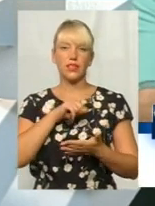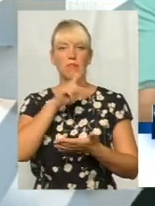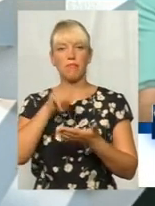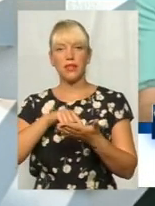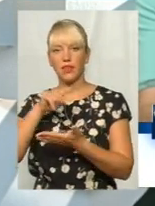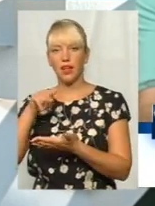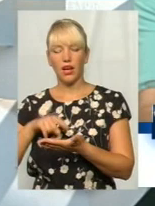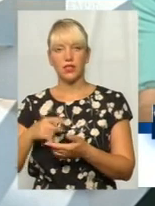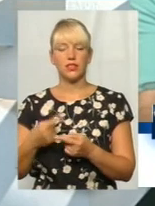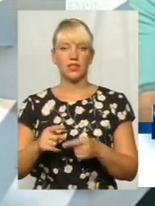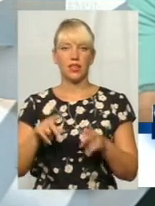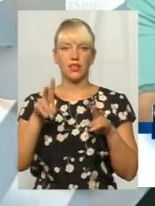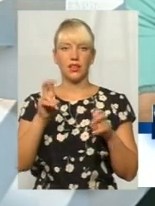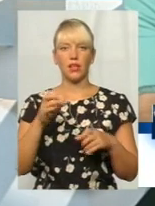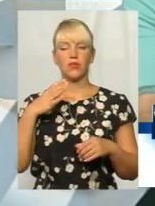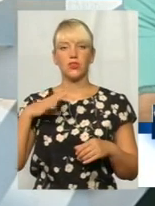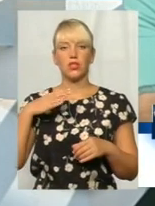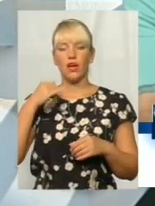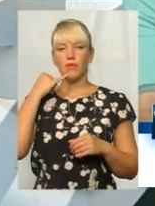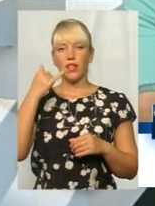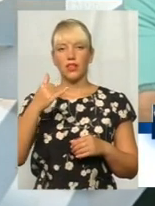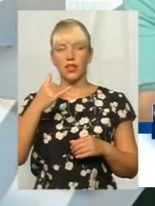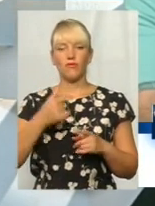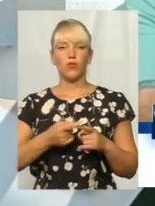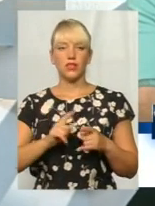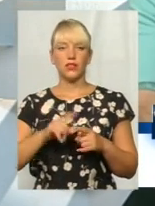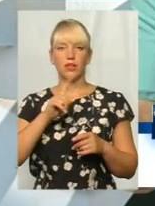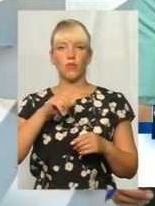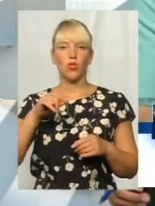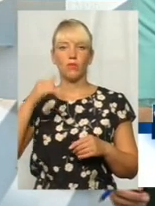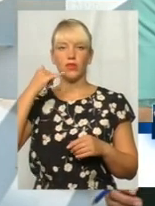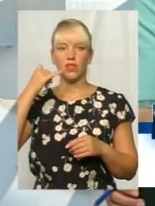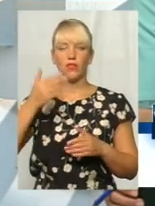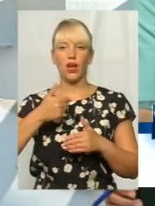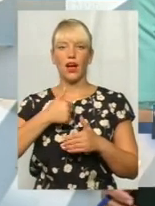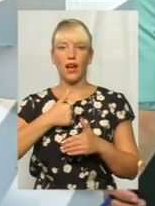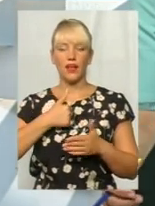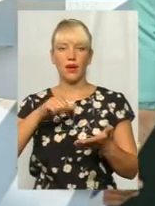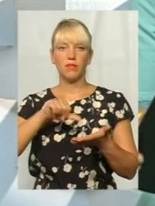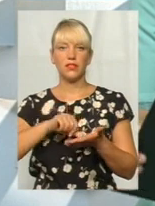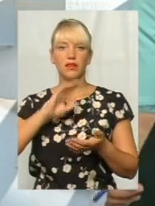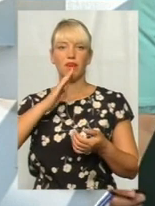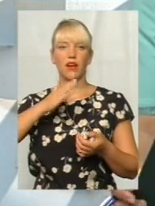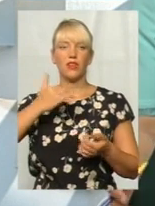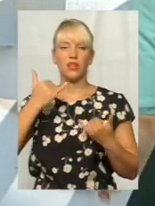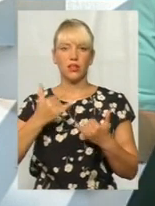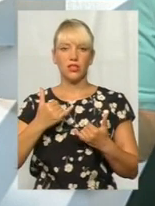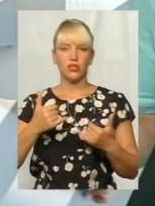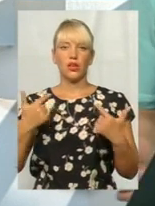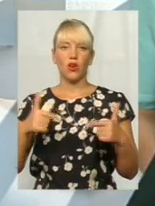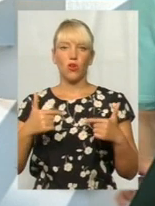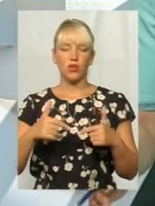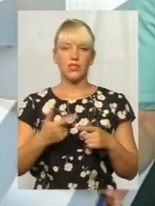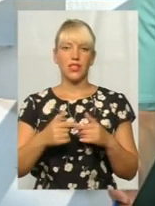і зазначеної теми, чекаємо на телефонні дзвінки за цим номером телефону. А я представляю своїх нинішніх гостей,